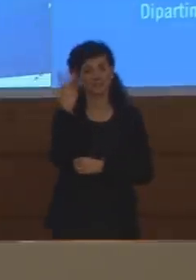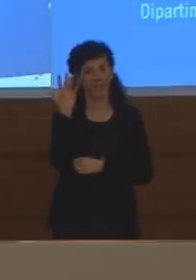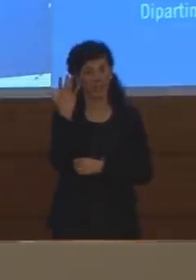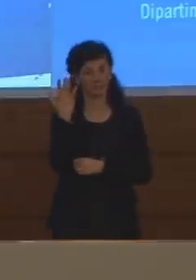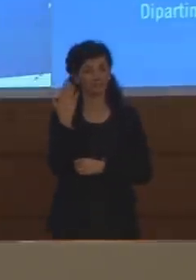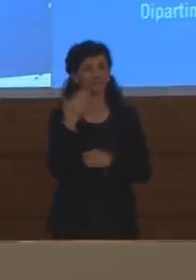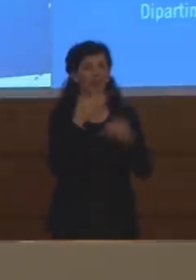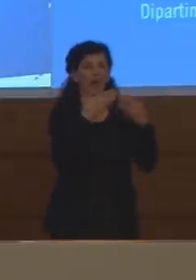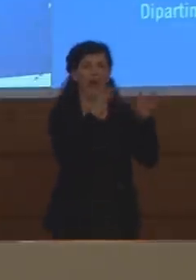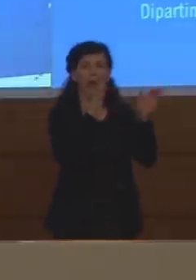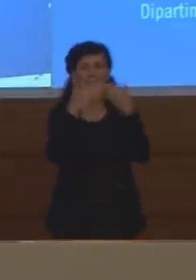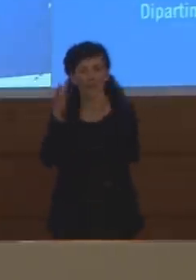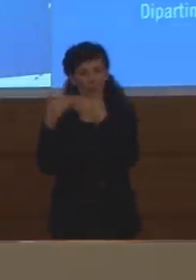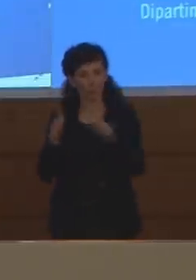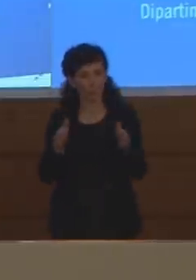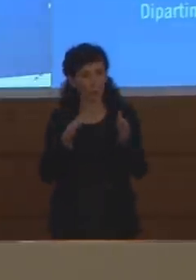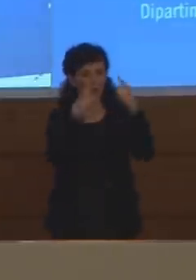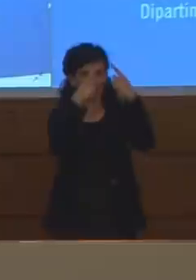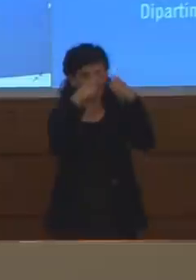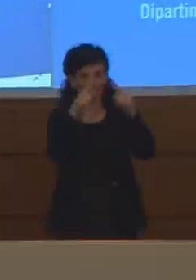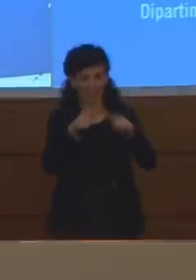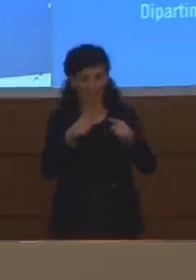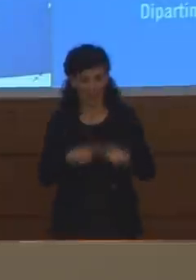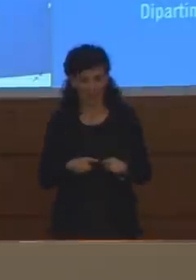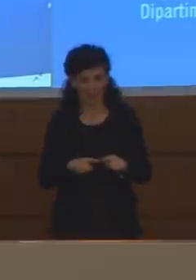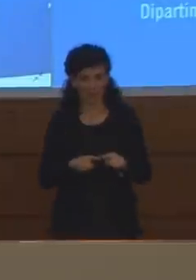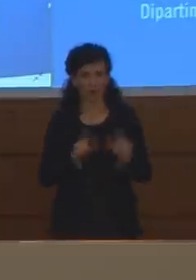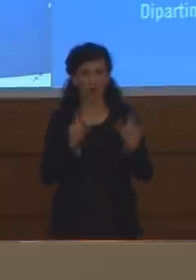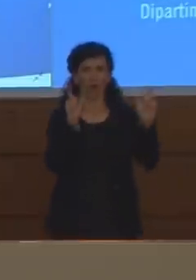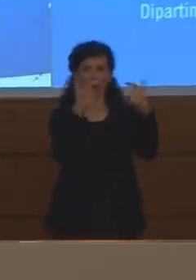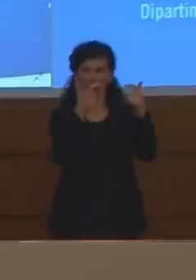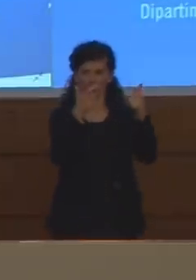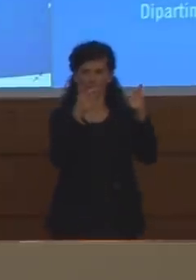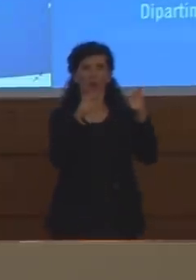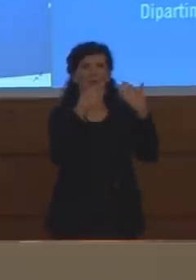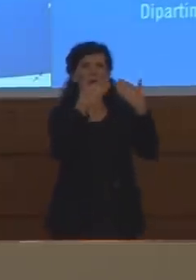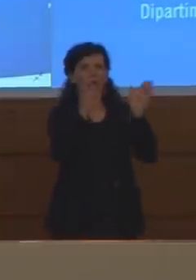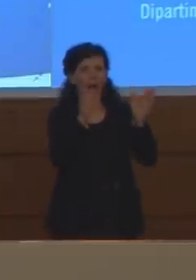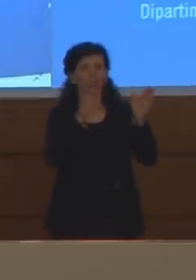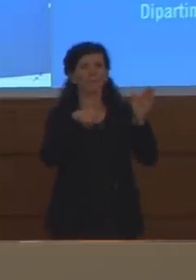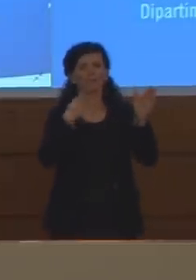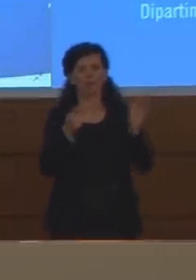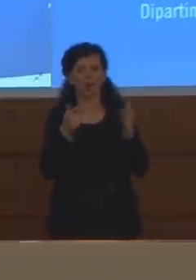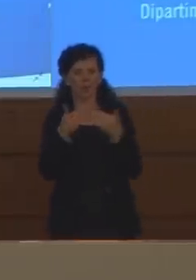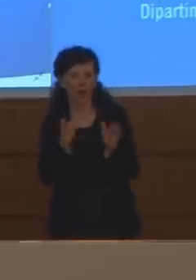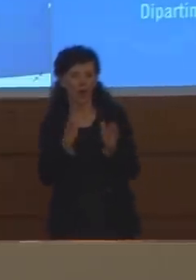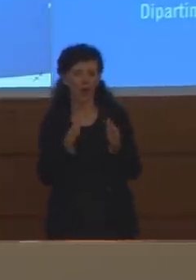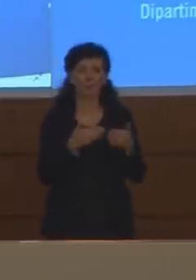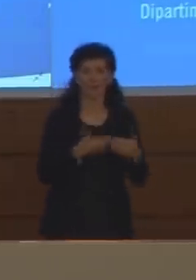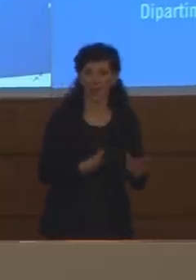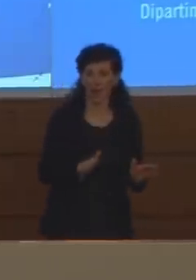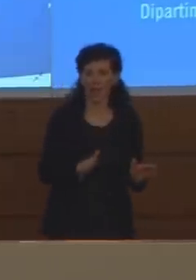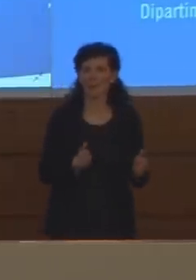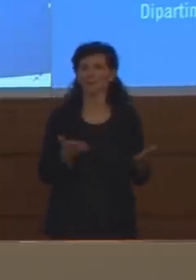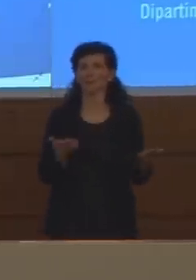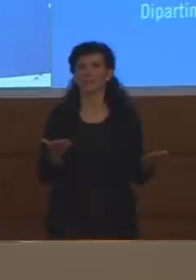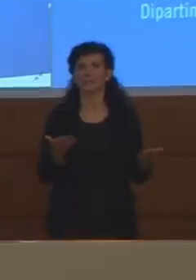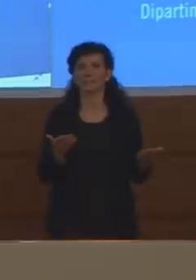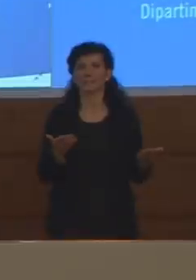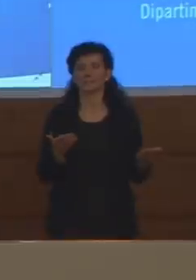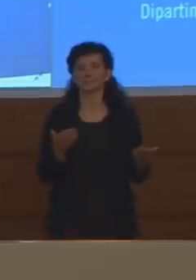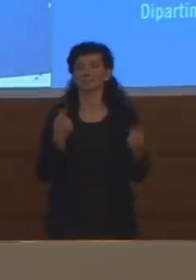differenziata un rallentamento differenziato del lockdown o una misura generalizzata sul territorio nazionale questo sinceramente